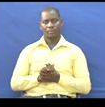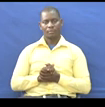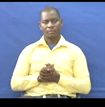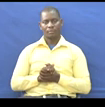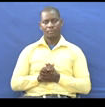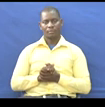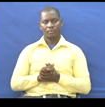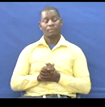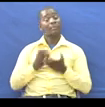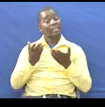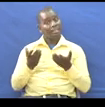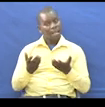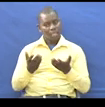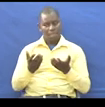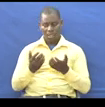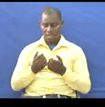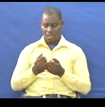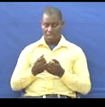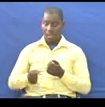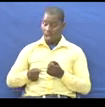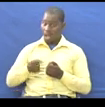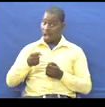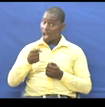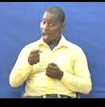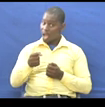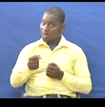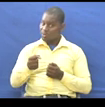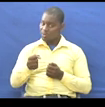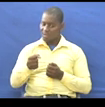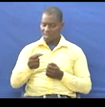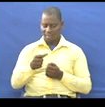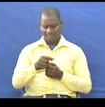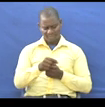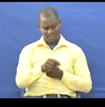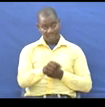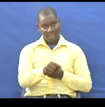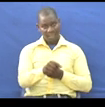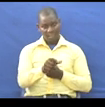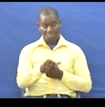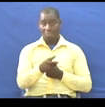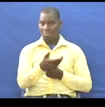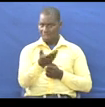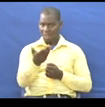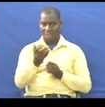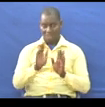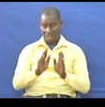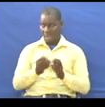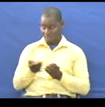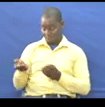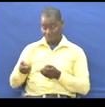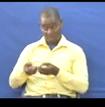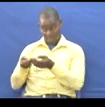Katika Katika Atua Hii Sasa Unachofa Nya Tayari Ulisha Peleka Kwa Mtu Mwingine Akasoma Akakiki